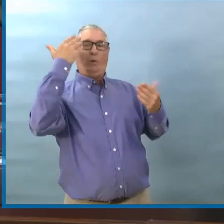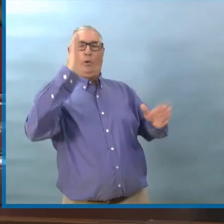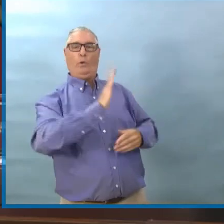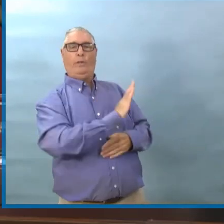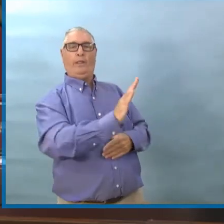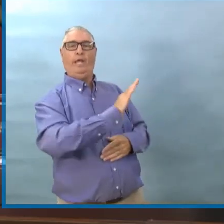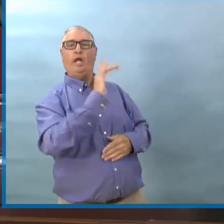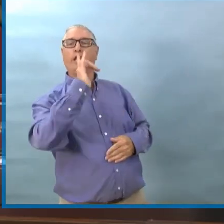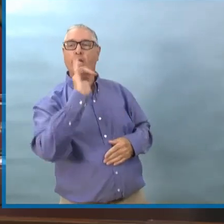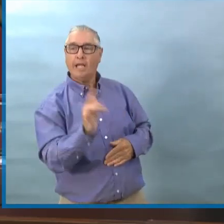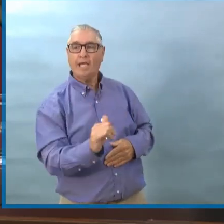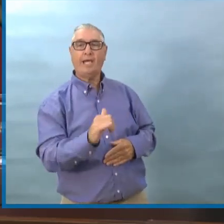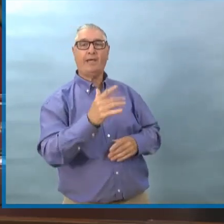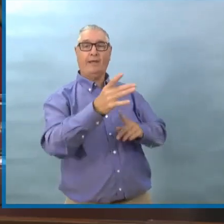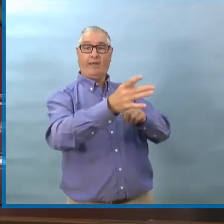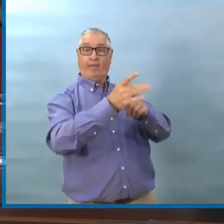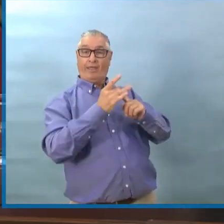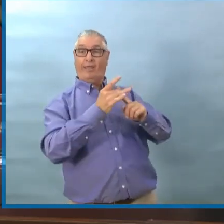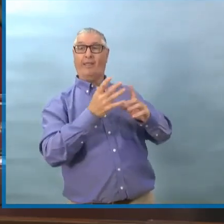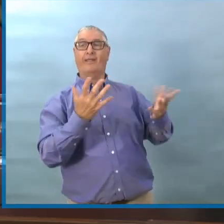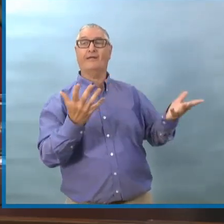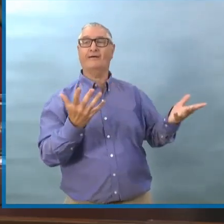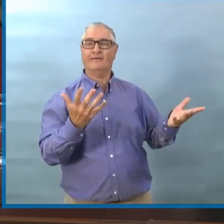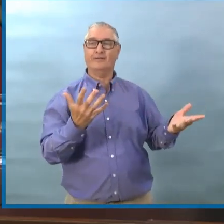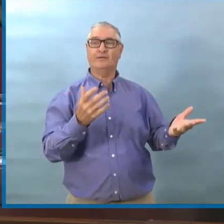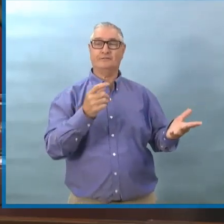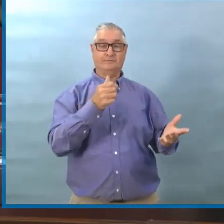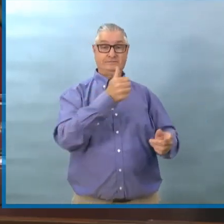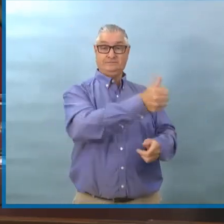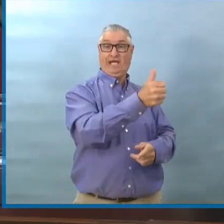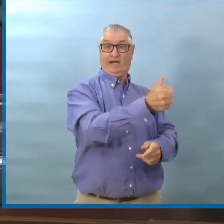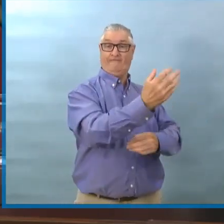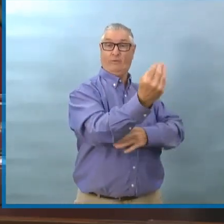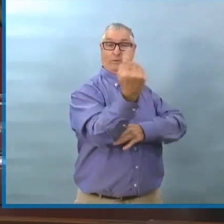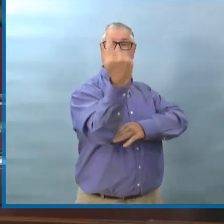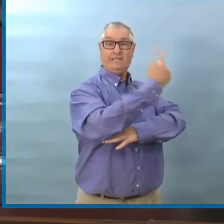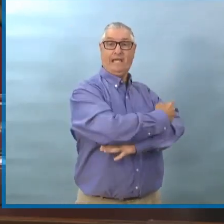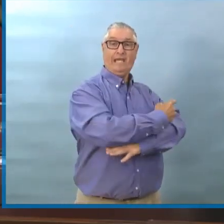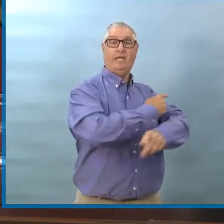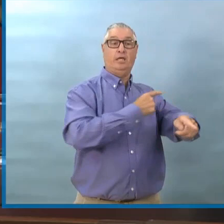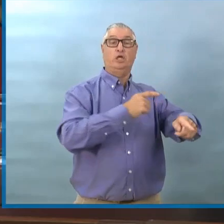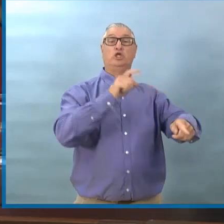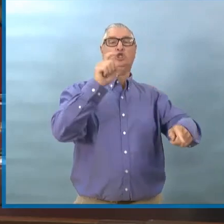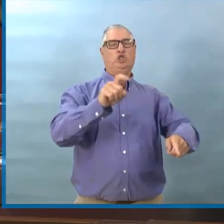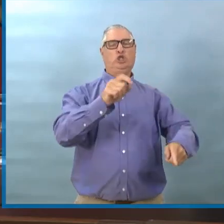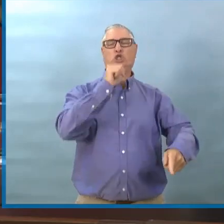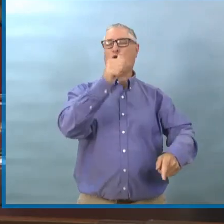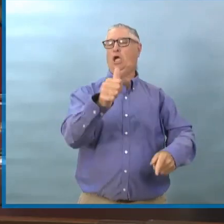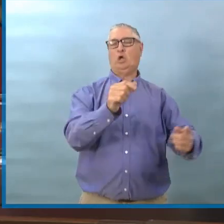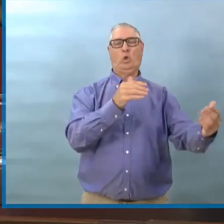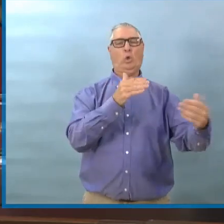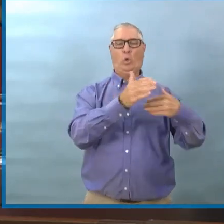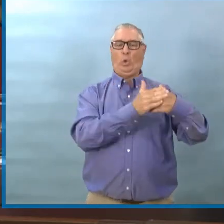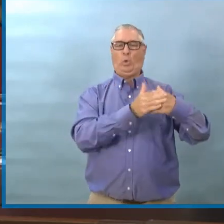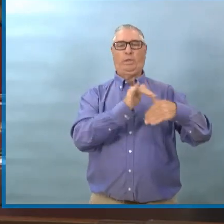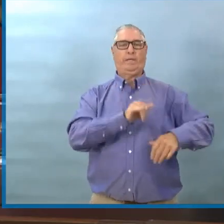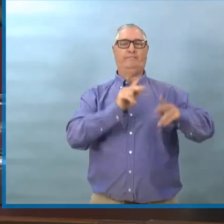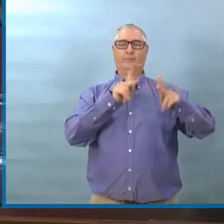Idéalement, quand vous vous isolez chez vous, vous ne devriez pas avoir de contact avec d'autres personnes.